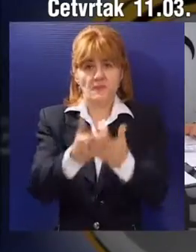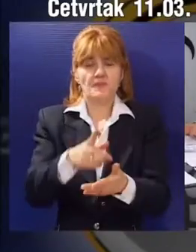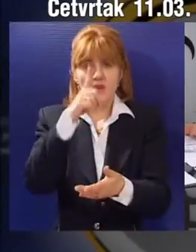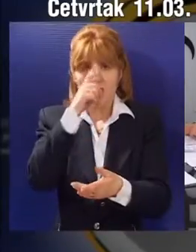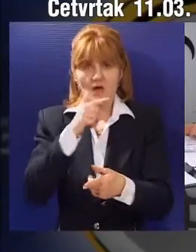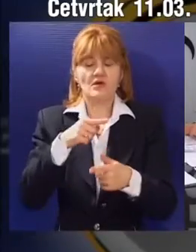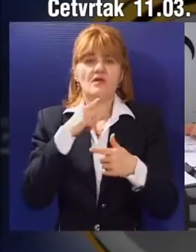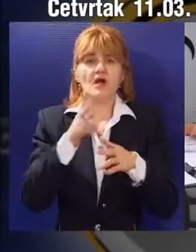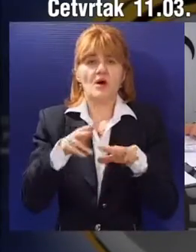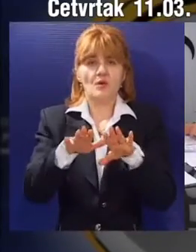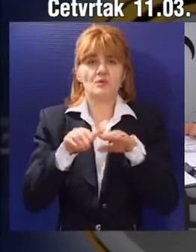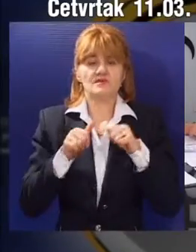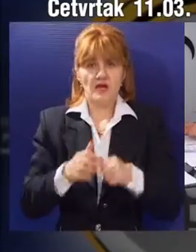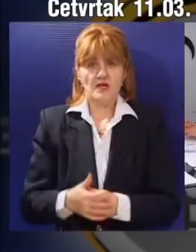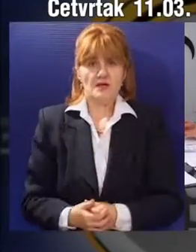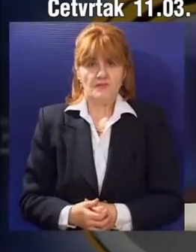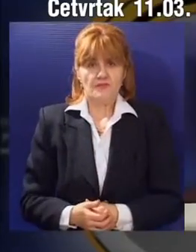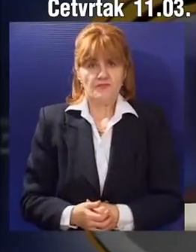lokalnog parlamenta na usvajanje.